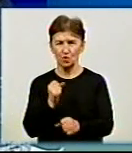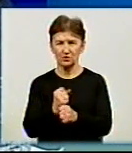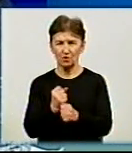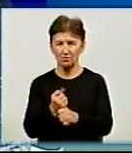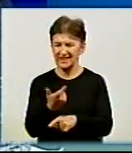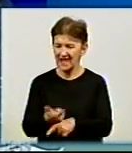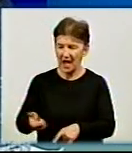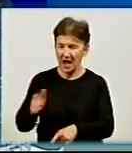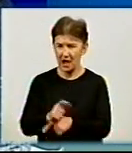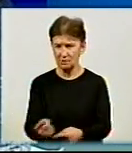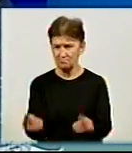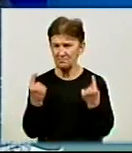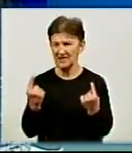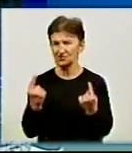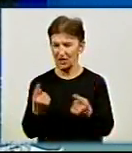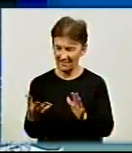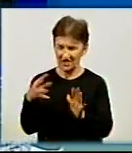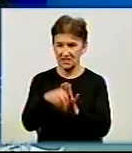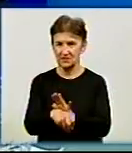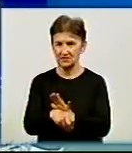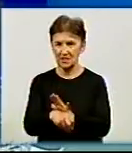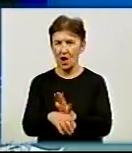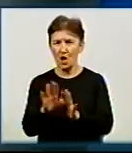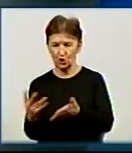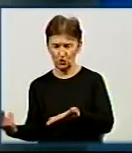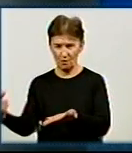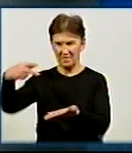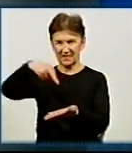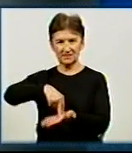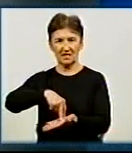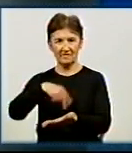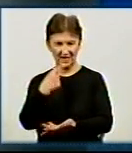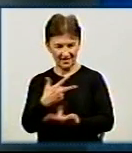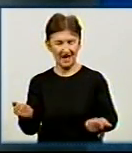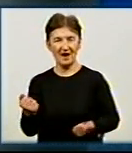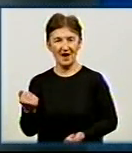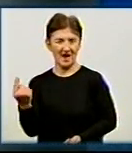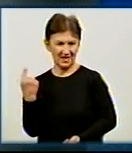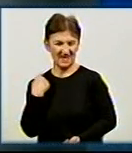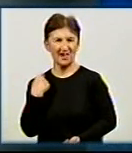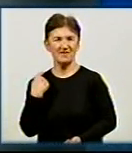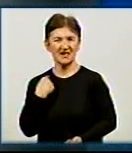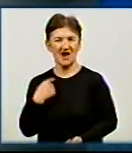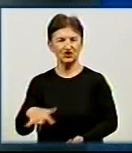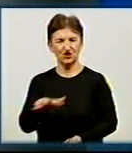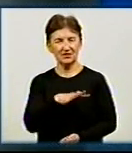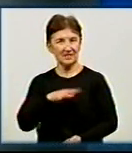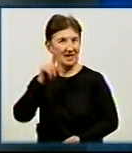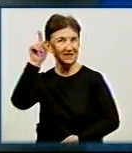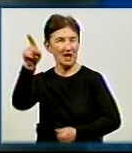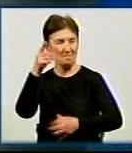внесок і хто піднімався на п'єдестали, казали Кіровоградщина там у світі, у світі перш за все.